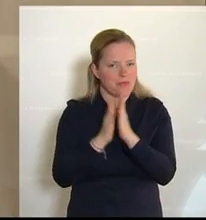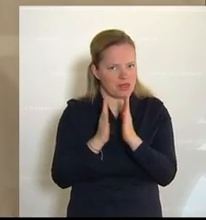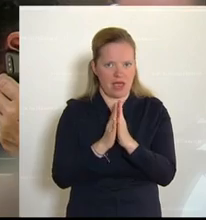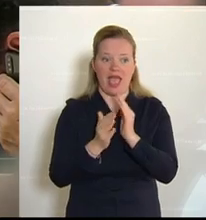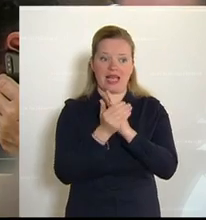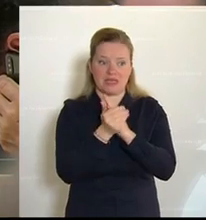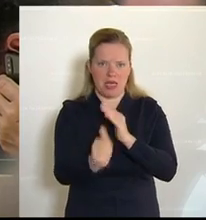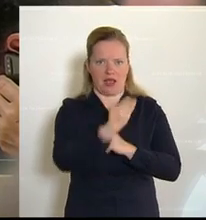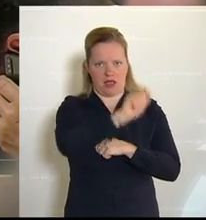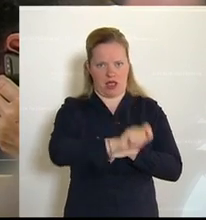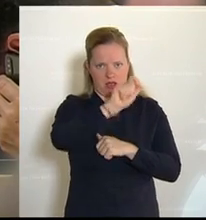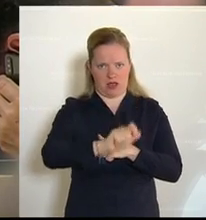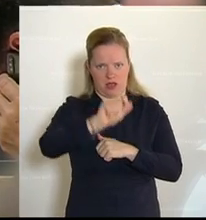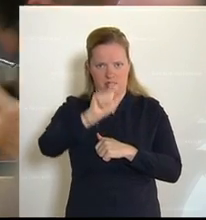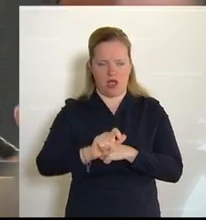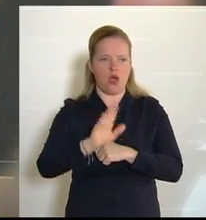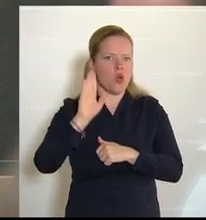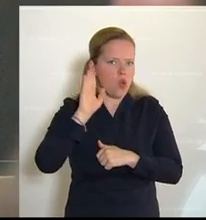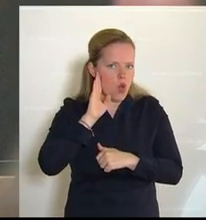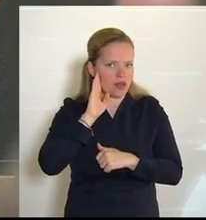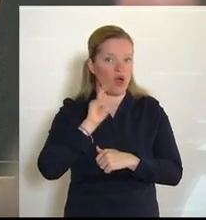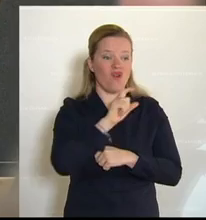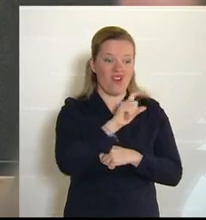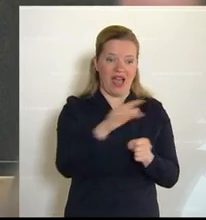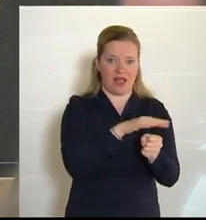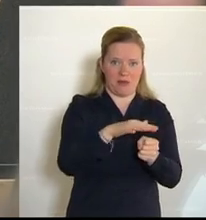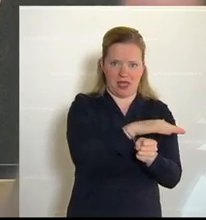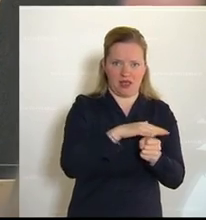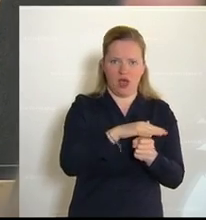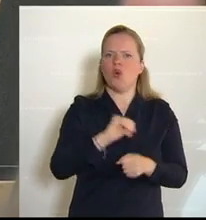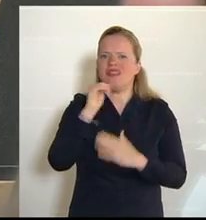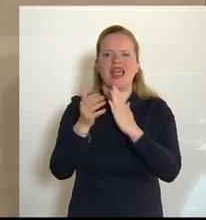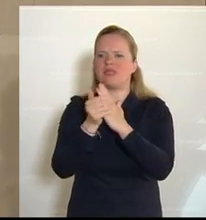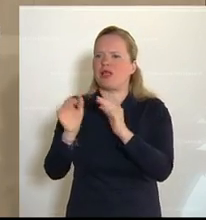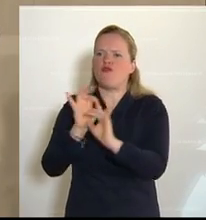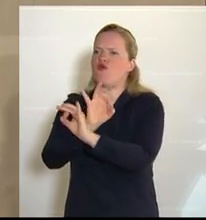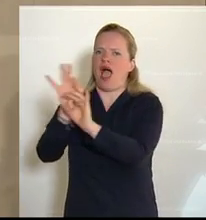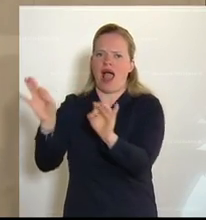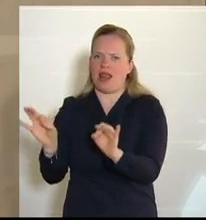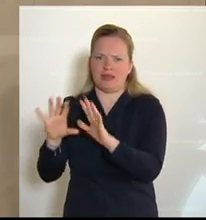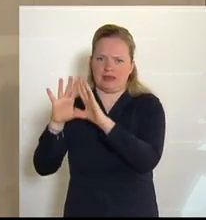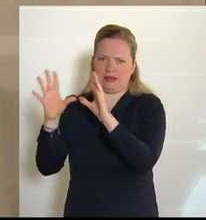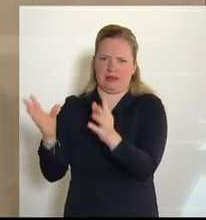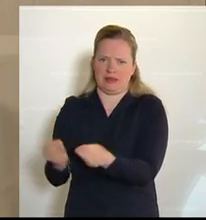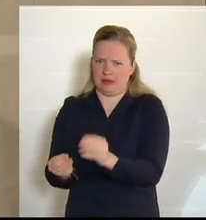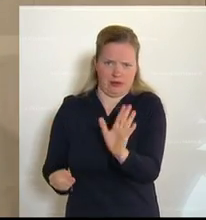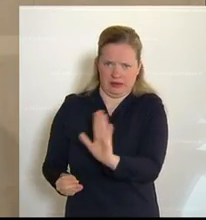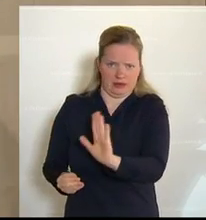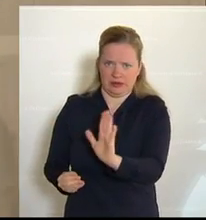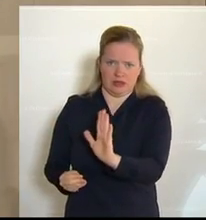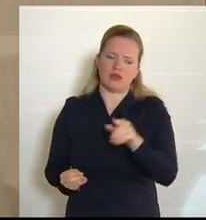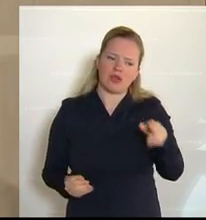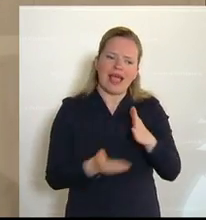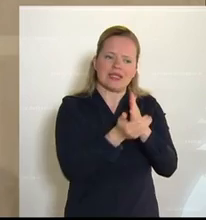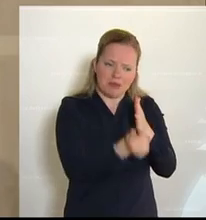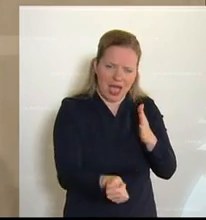nämlich auf die Experten in ihren Fachgebieten und nicht auf die Experten für eh alles, die im Grunde nur Nebelgranaten werfen, meine sehr